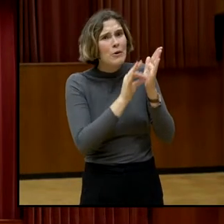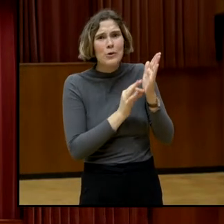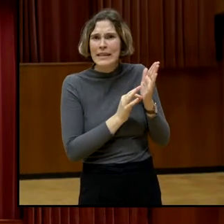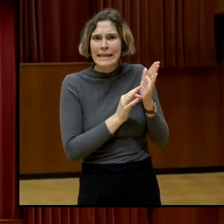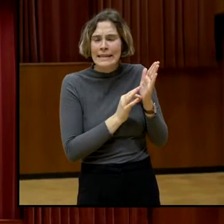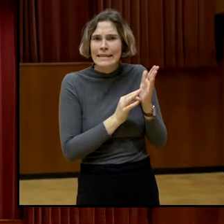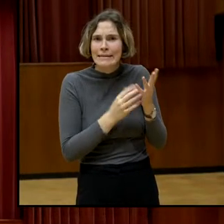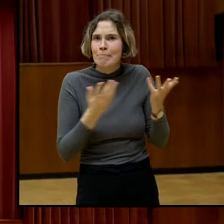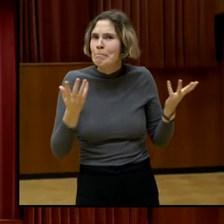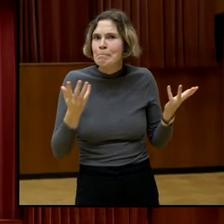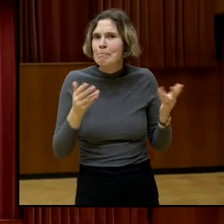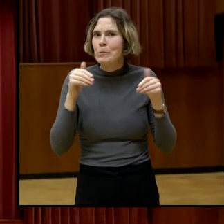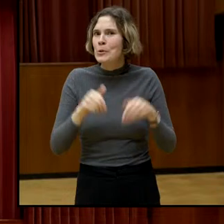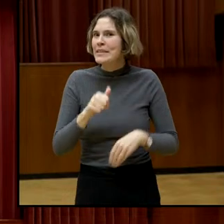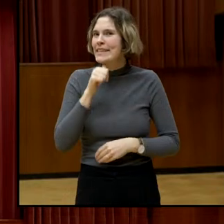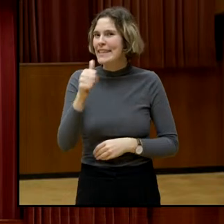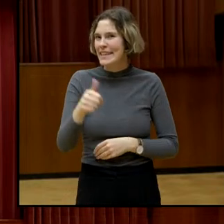sagen.